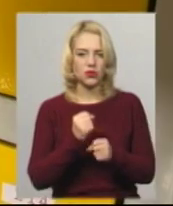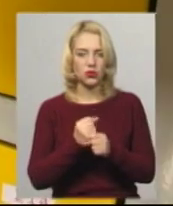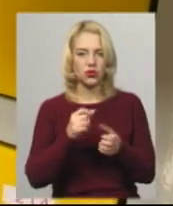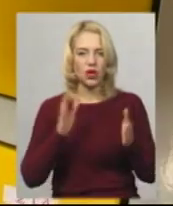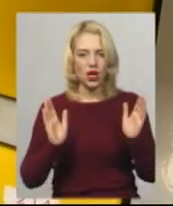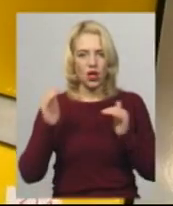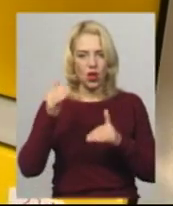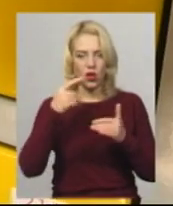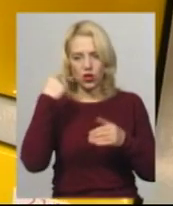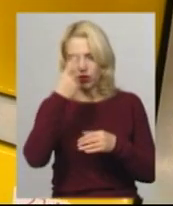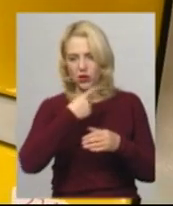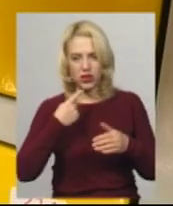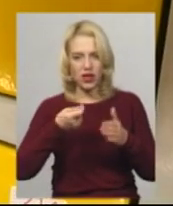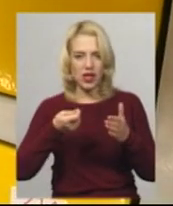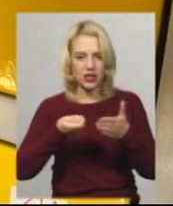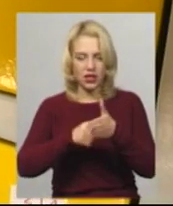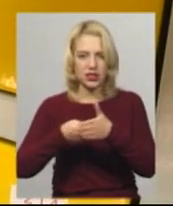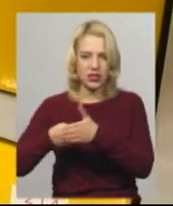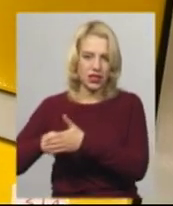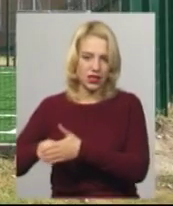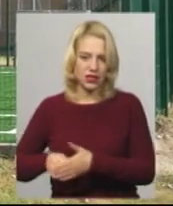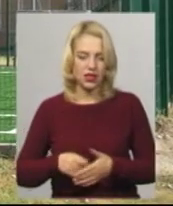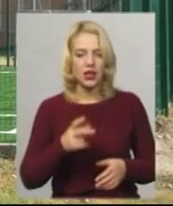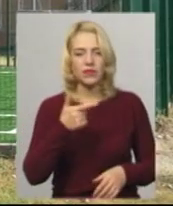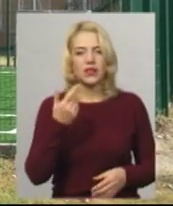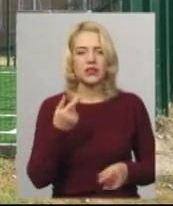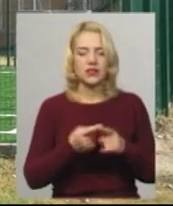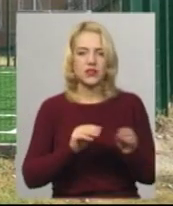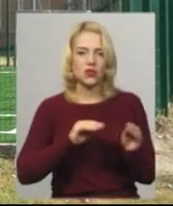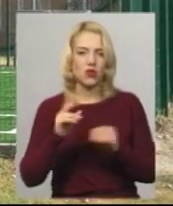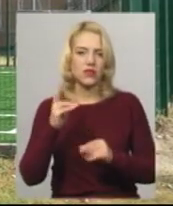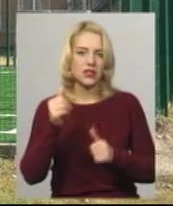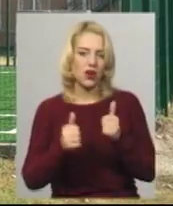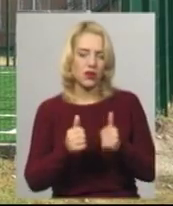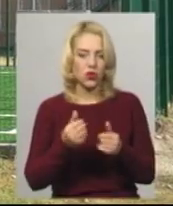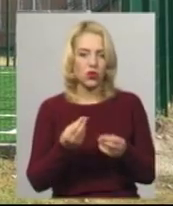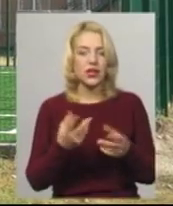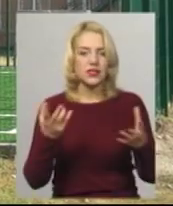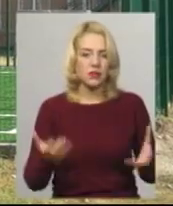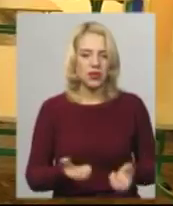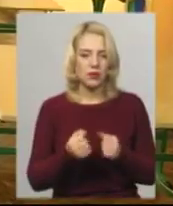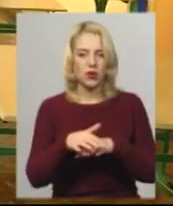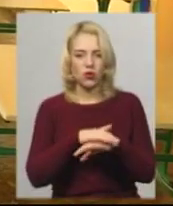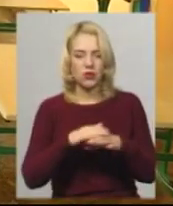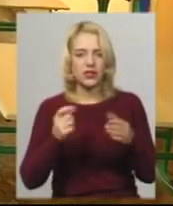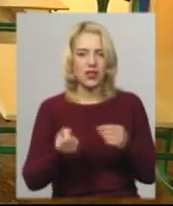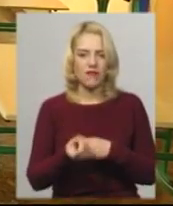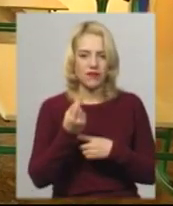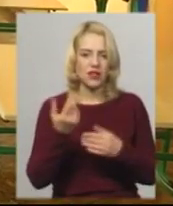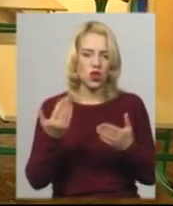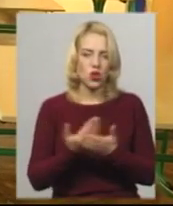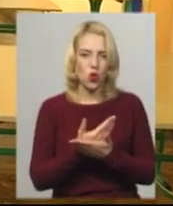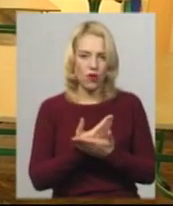індивідуальні скриньки для особистих речей встановлені за грантові кошти. За підтримки громади у школі з'явився новий спортивний майданчик та розписана